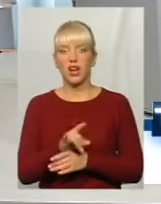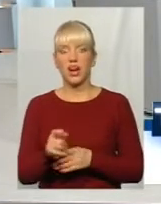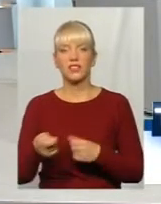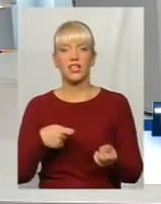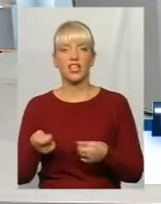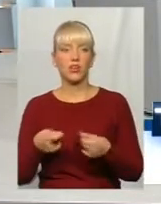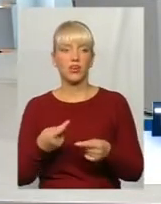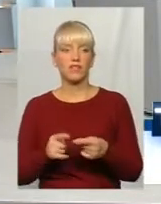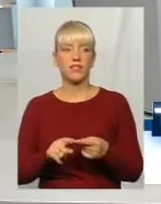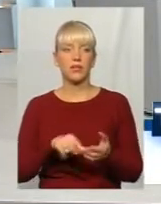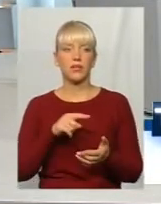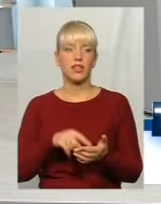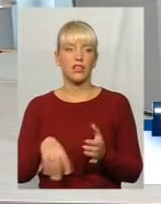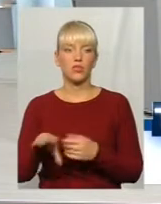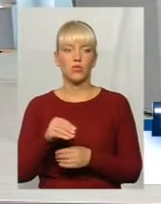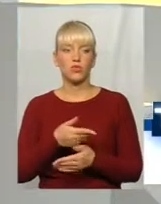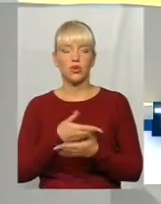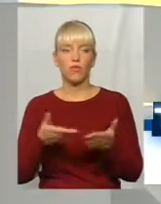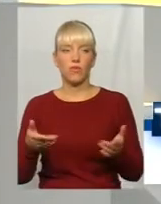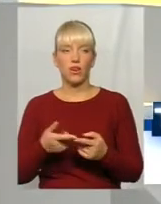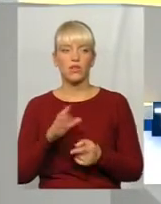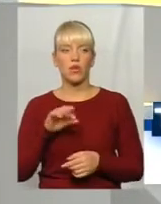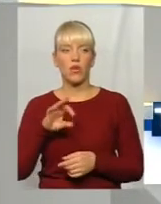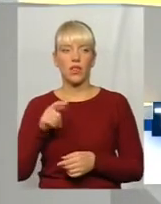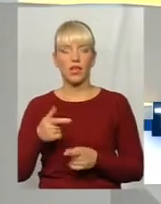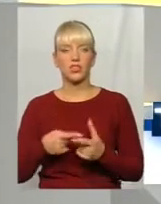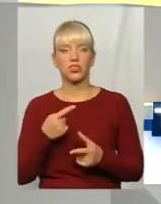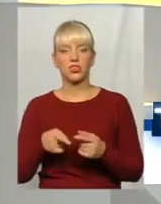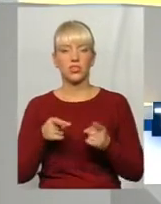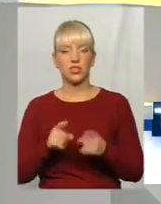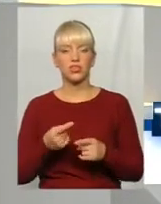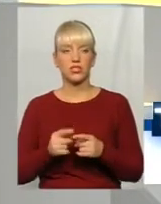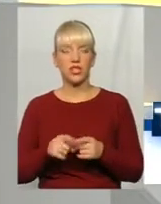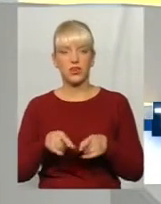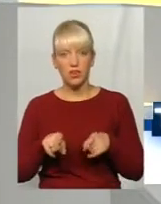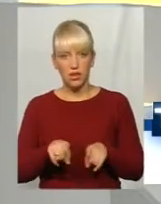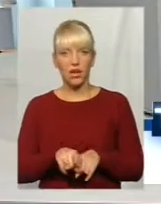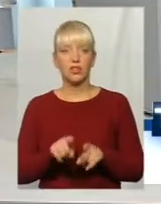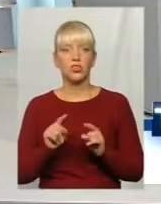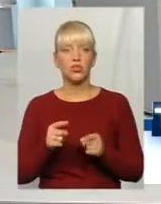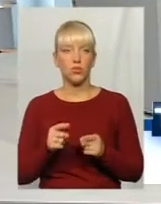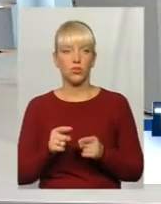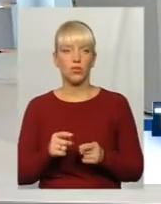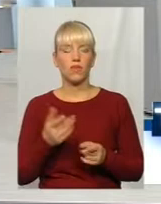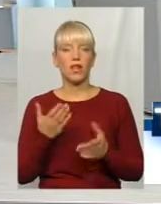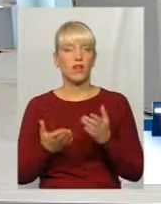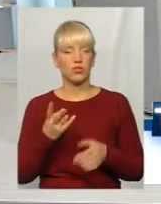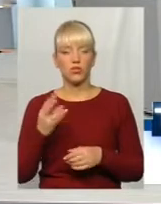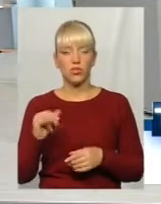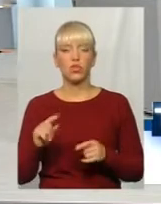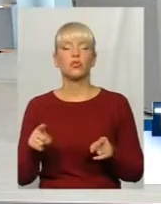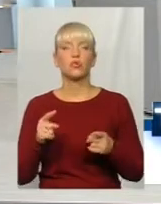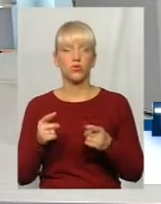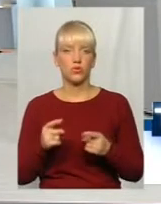питання, в принципі, до вас всіх, але хотіло б з пана Олега почати. Чи дійсно це так? Якщо да, то чому? Якщо ні, то також чому?